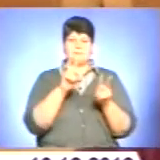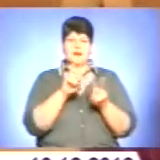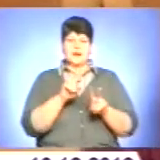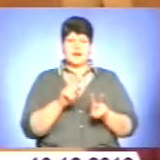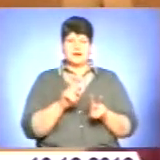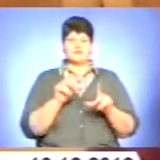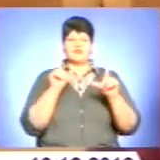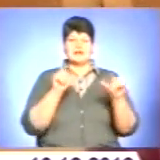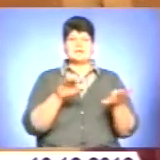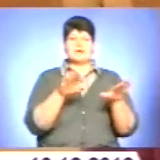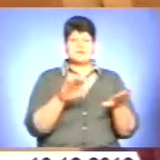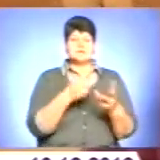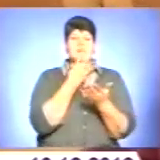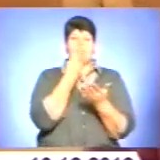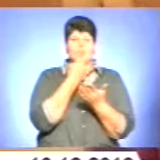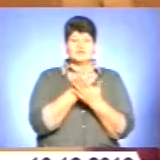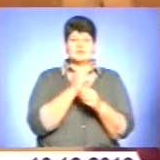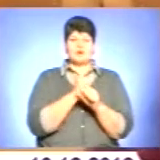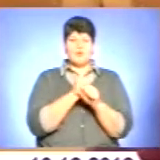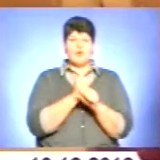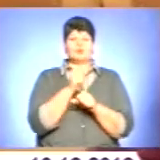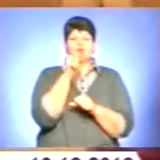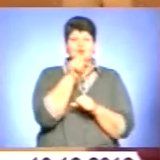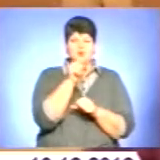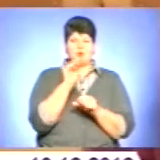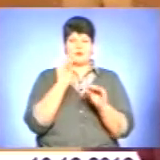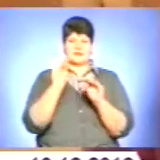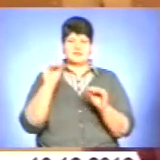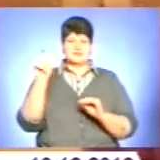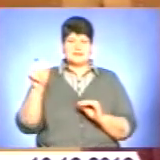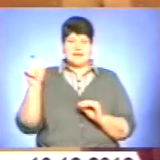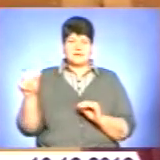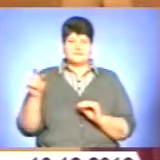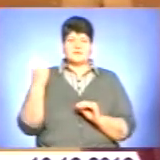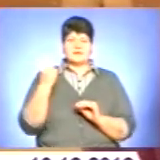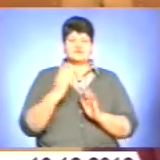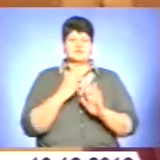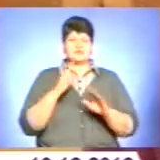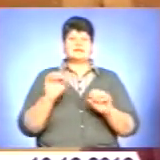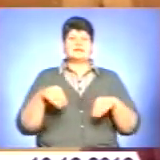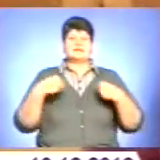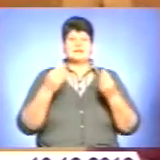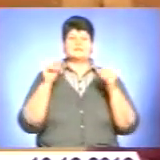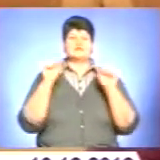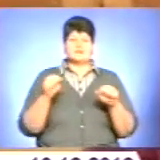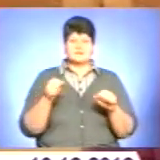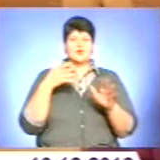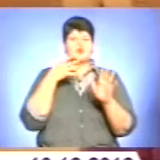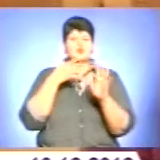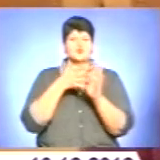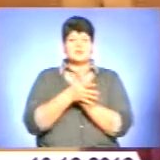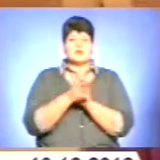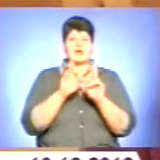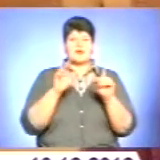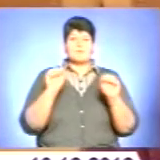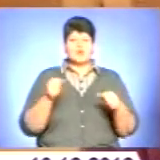виїзд на місце, подивитися роботу того чи іншого режисера. В першу чергу, це дасть, скажімо, розуміння того, як можна